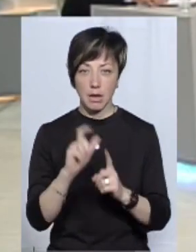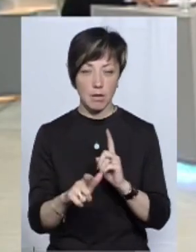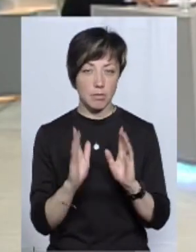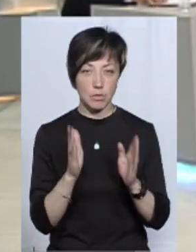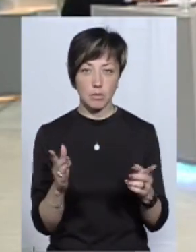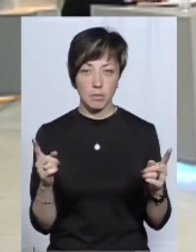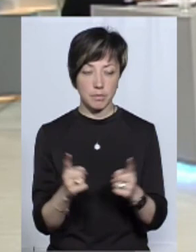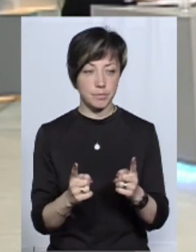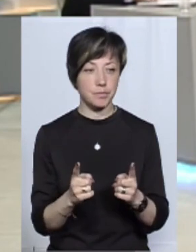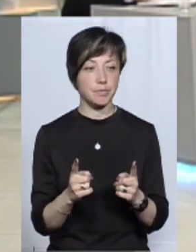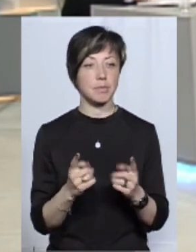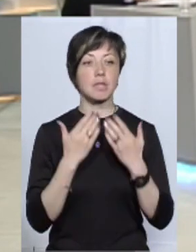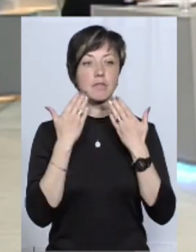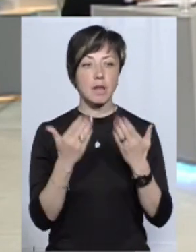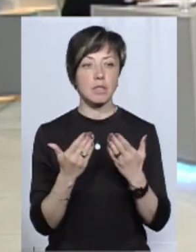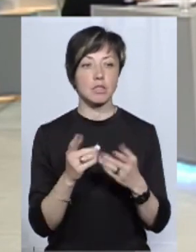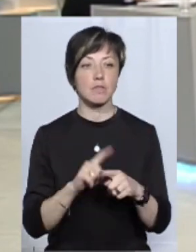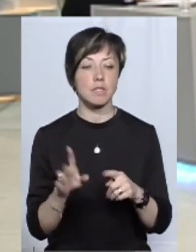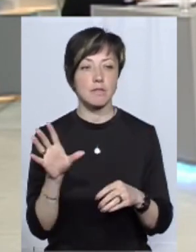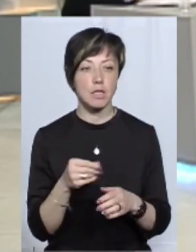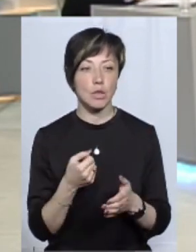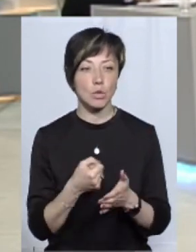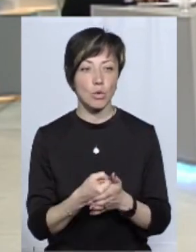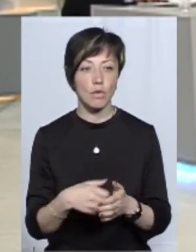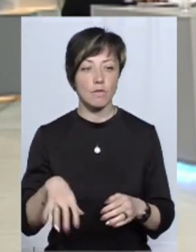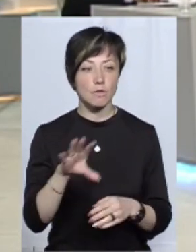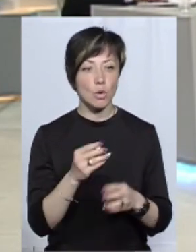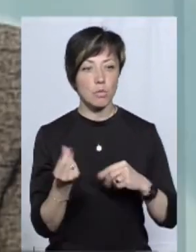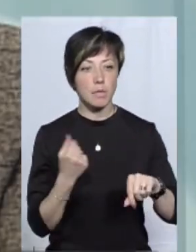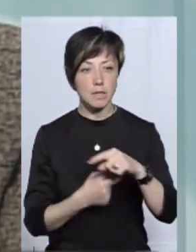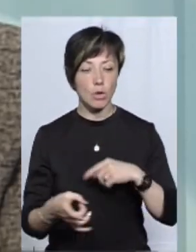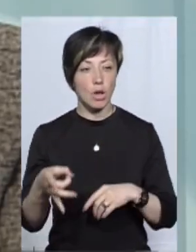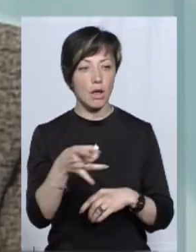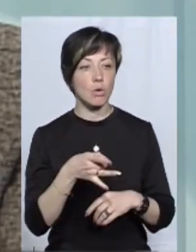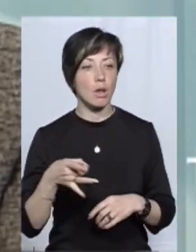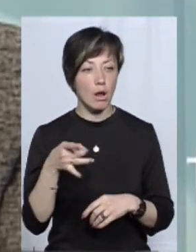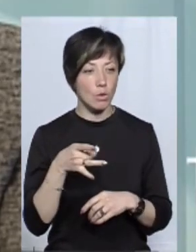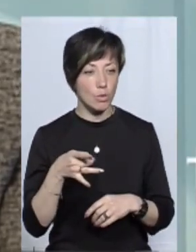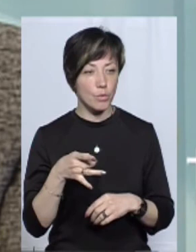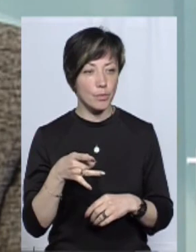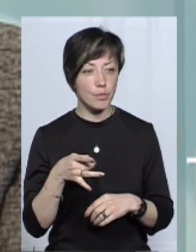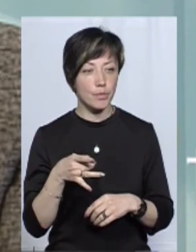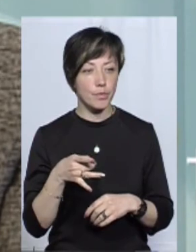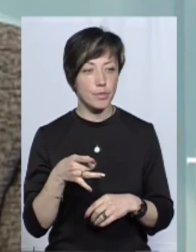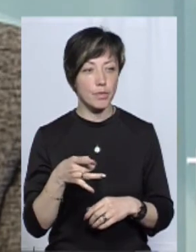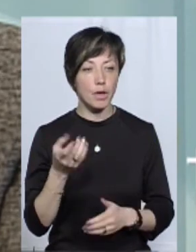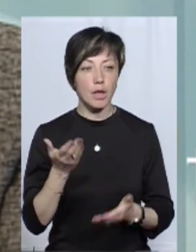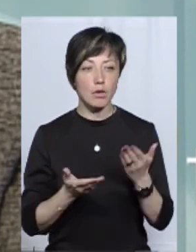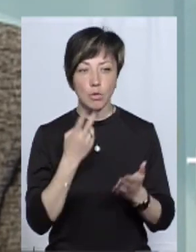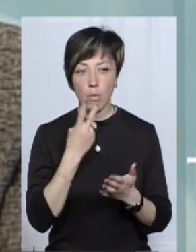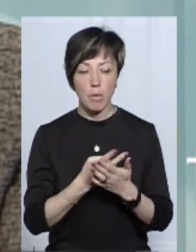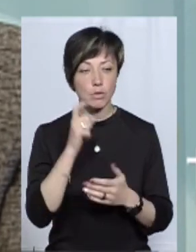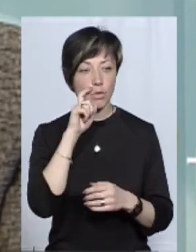лише буде, мабуть, репліка звернення швидше за все до всього бізнесу регіонального. І, ну, якщо ще